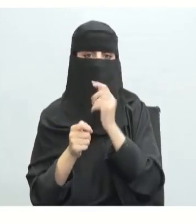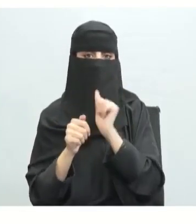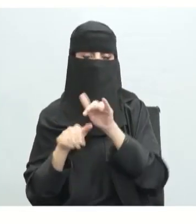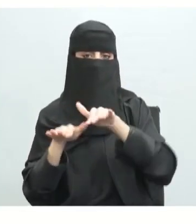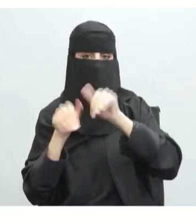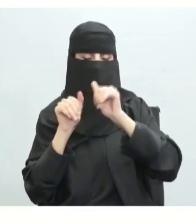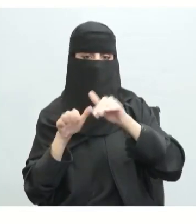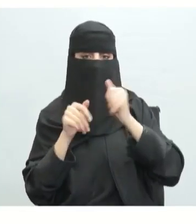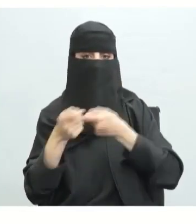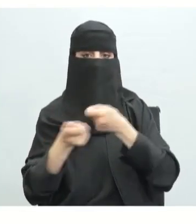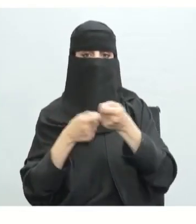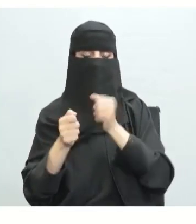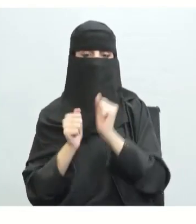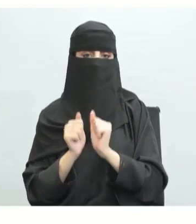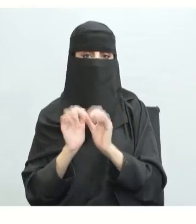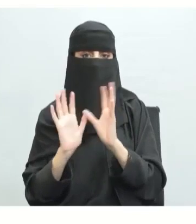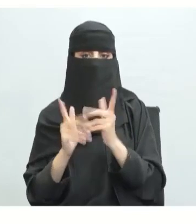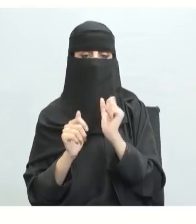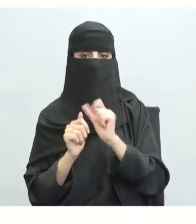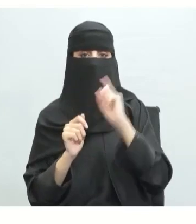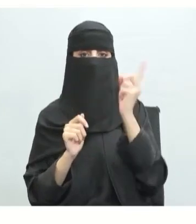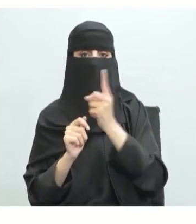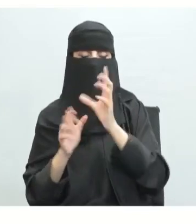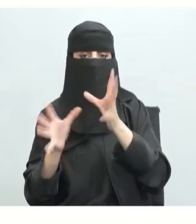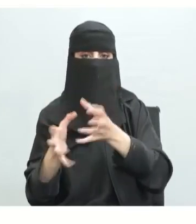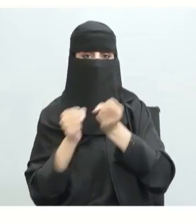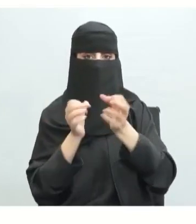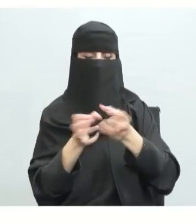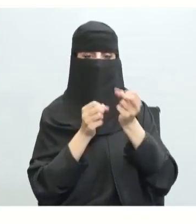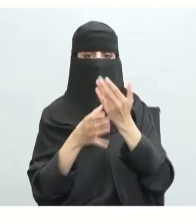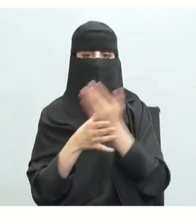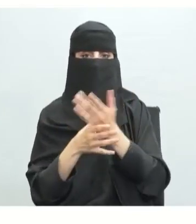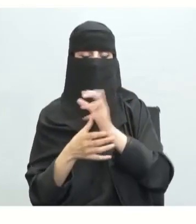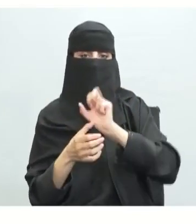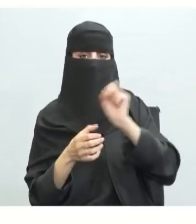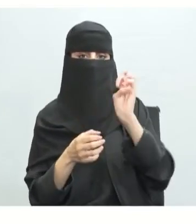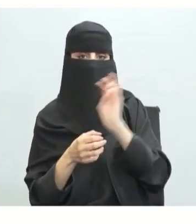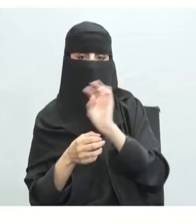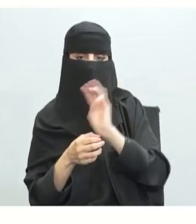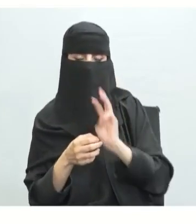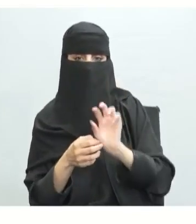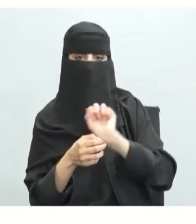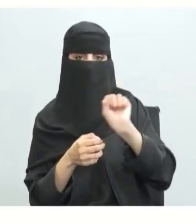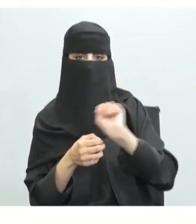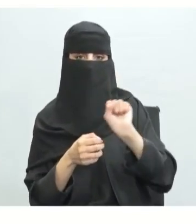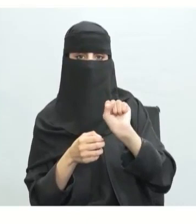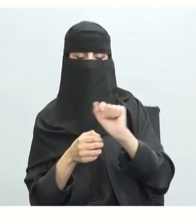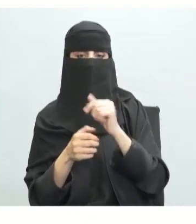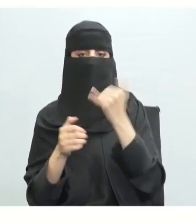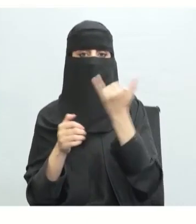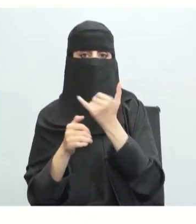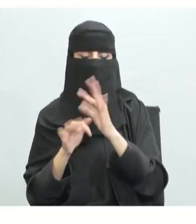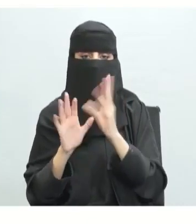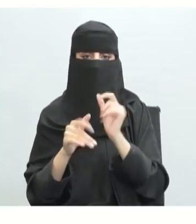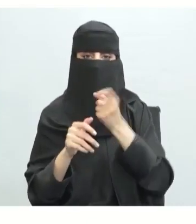الأنشطة التجارية التي تمتلكها أو تديرها الدولة لصالح القطاع الخاص وهي مبادرة عملية ترتكز إلى